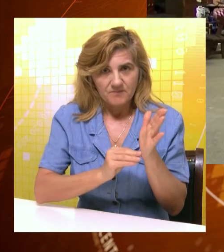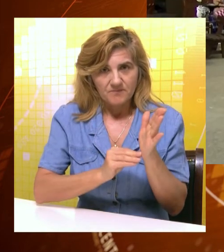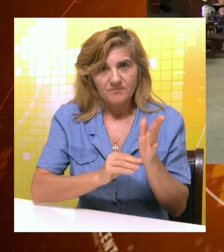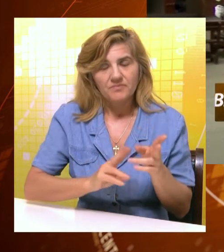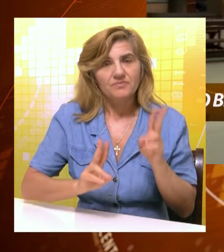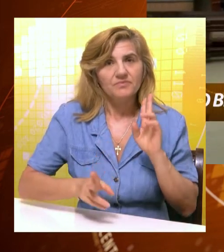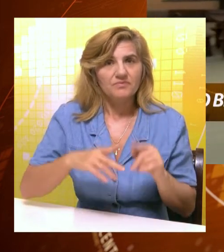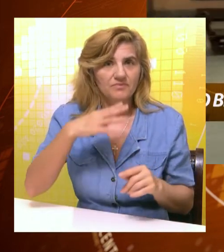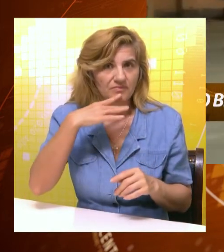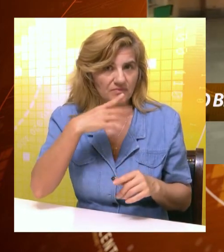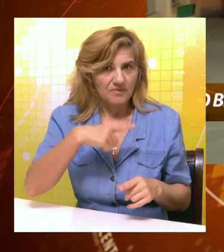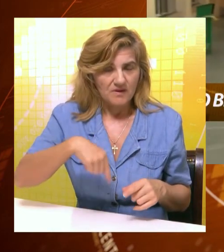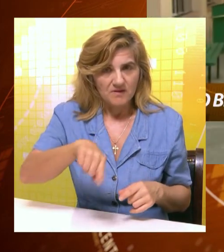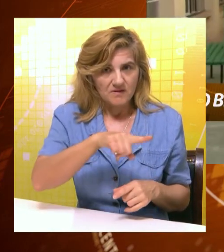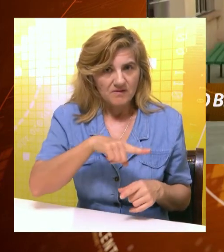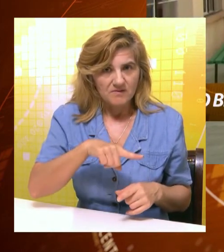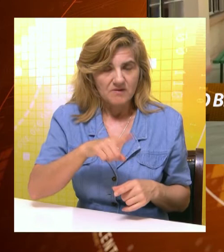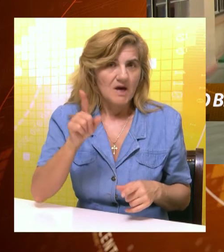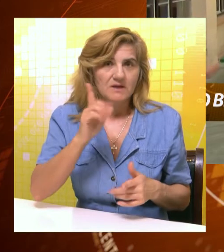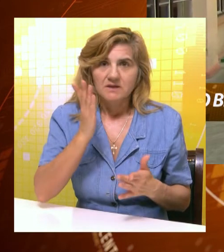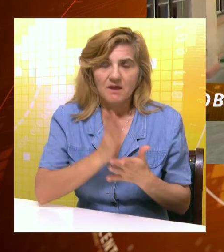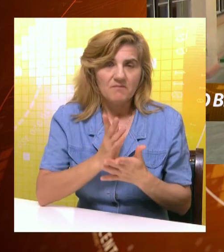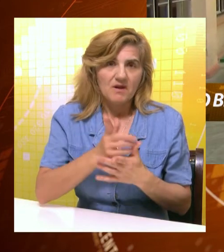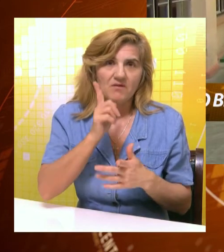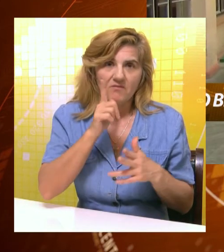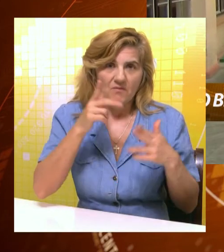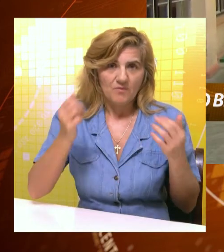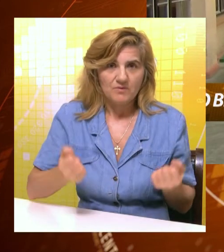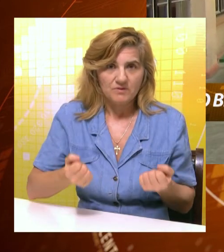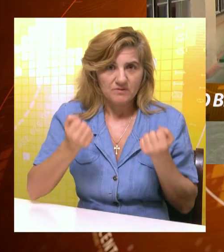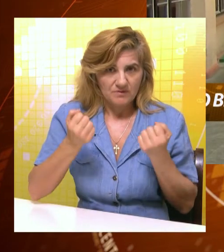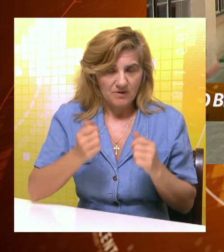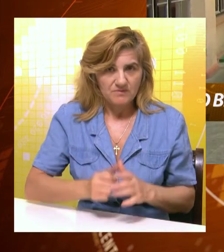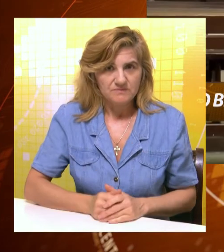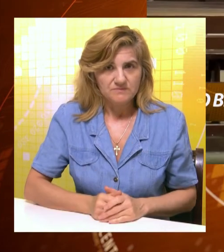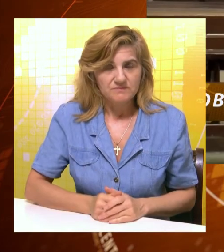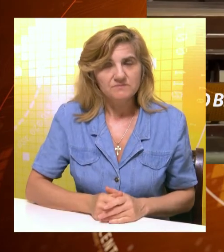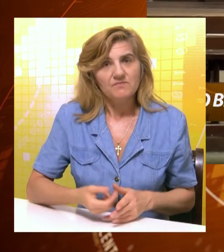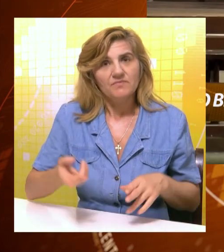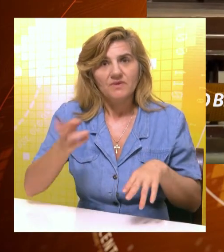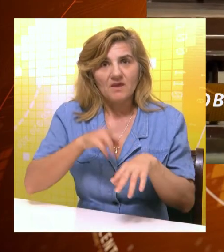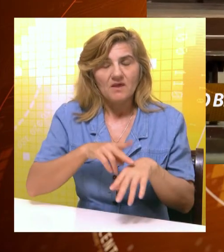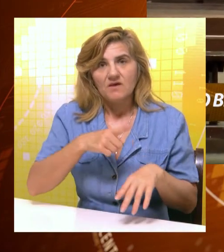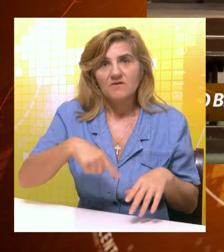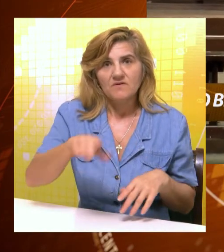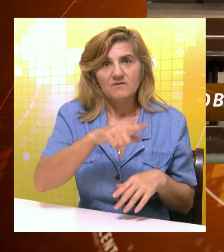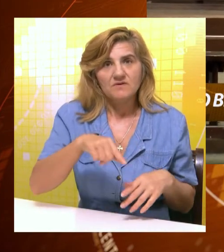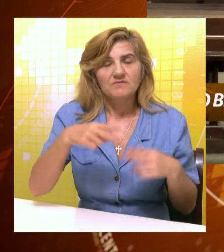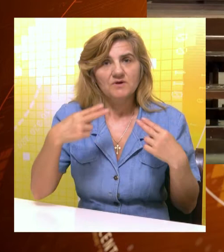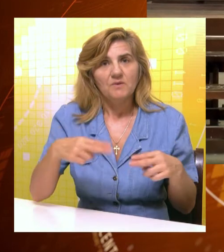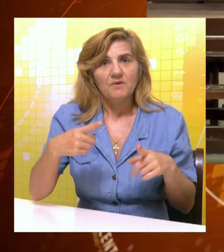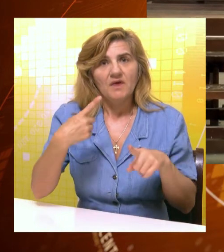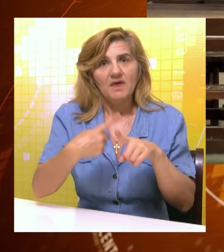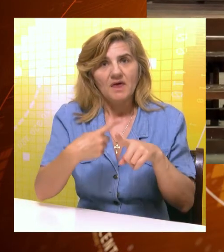Po rečima džaka koji su polagali završne testove nisu bili previše teški. Najveće mu kim je zadala hemija koju si imali samo dve